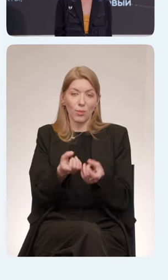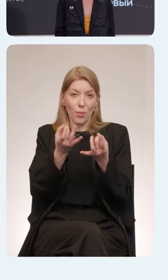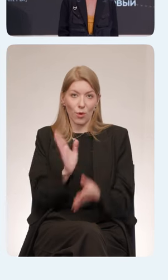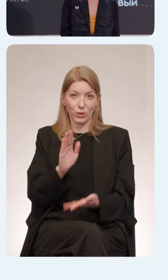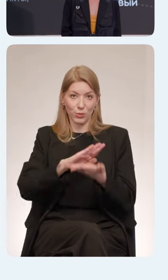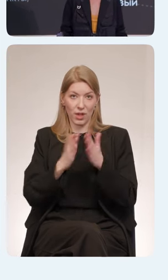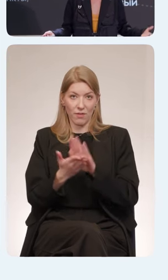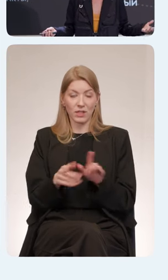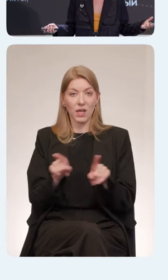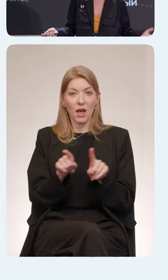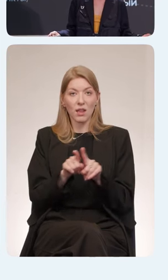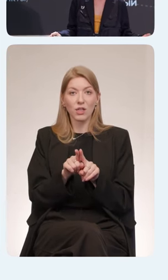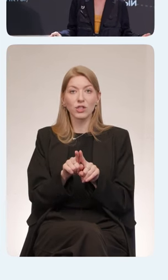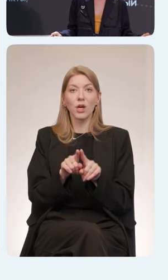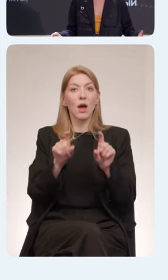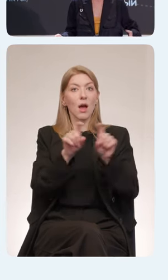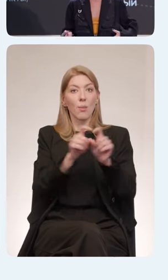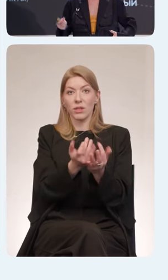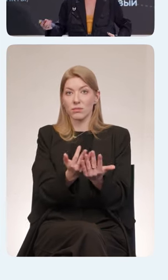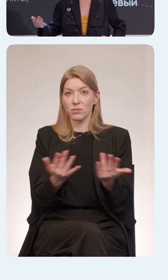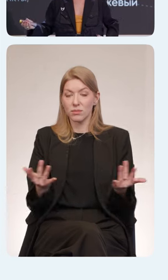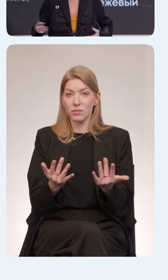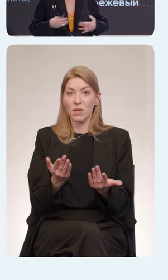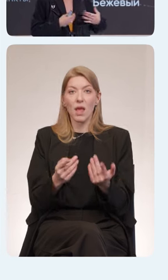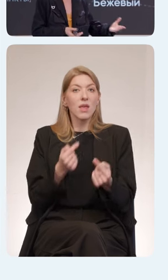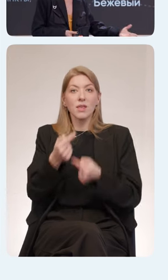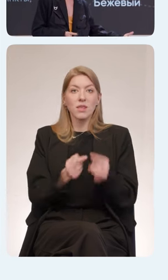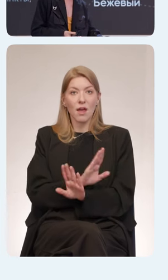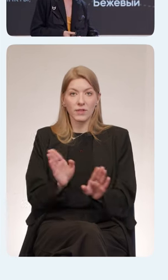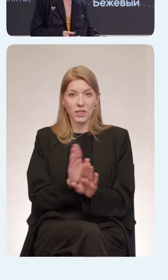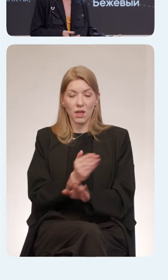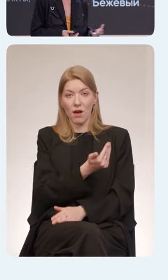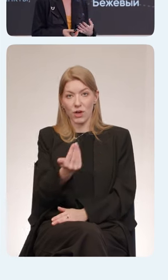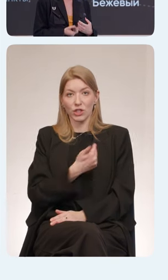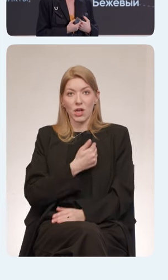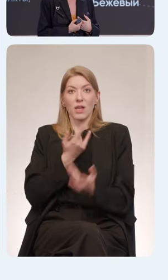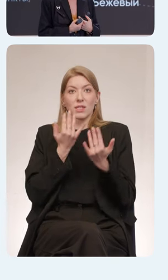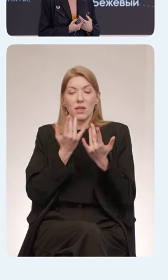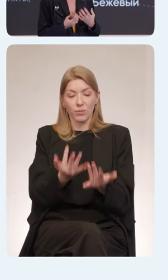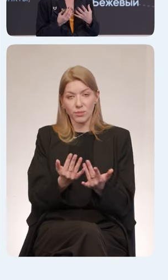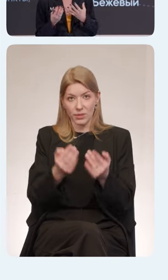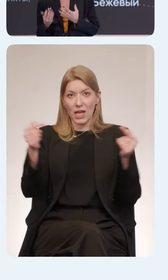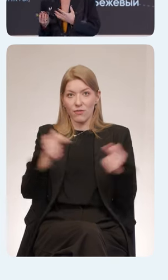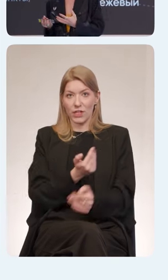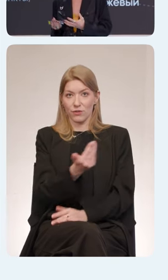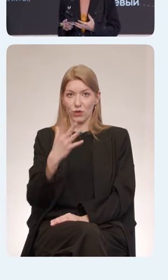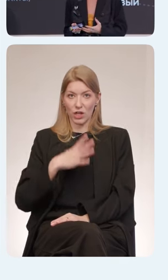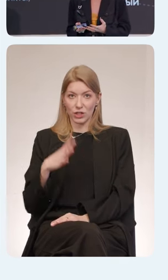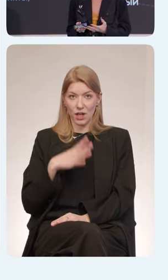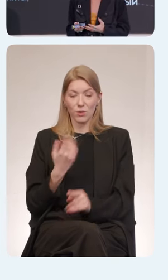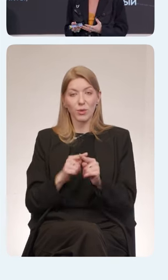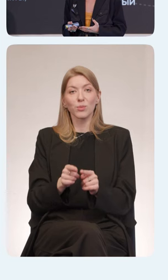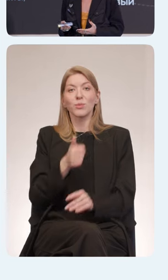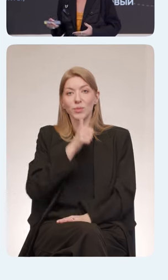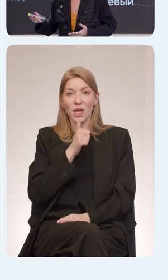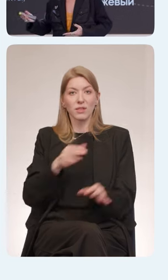культура в компании. Эта культура может быть разной. Эта культура не всегда обязана соответствовать вашим ожиданиям от нее. Поэтому старайтесь говорить на одном языке.